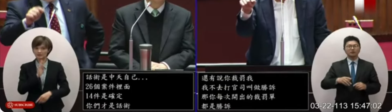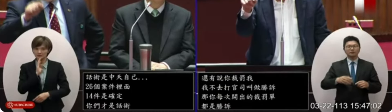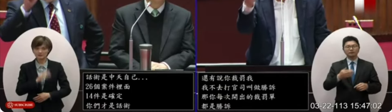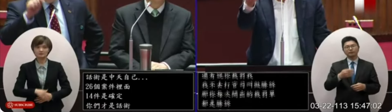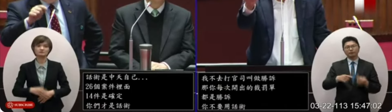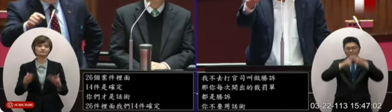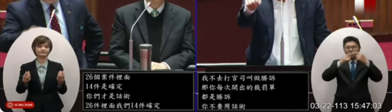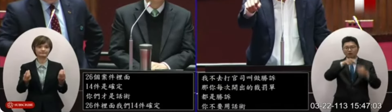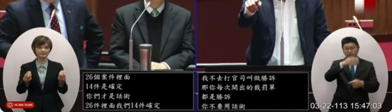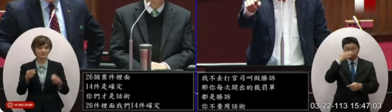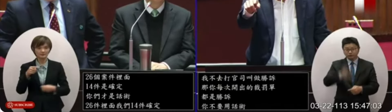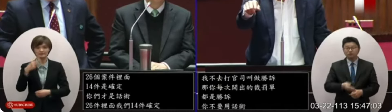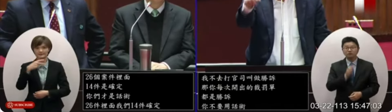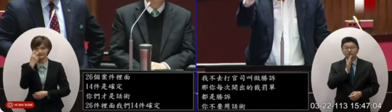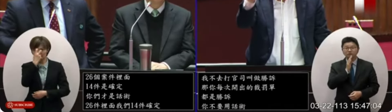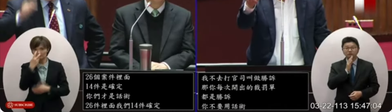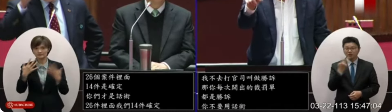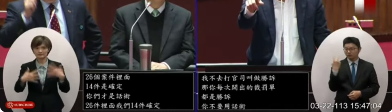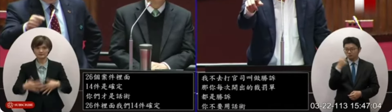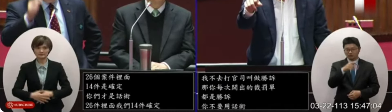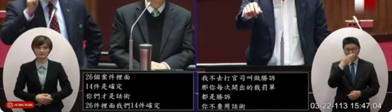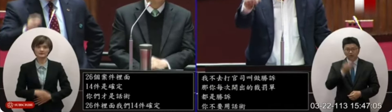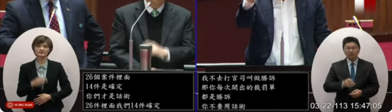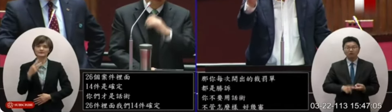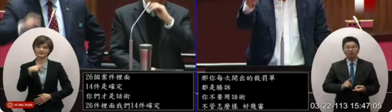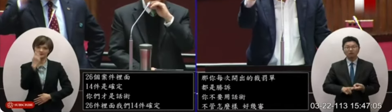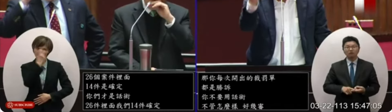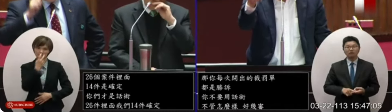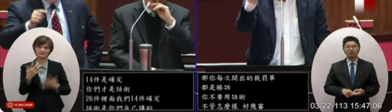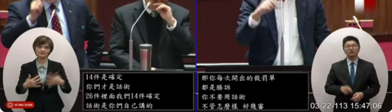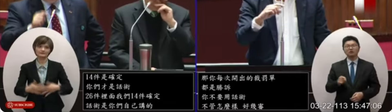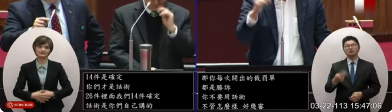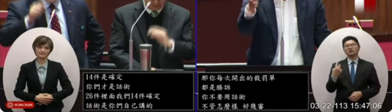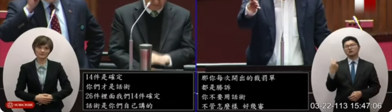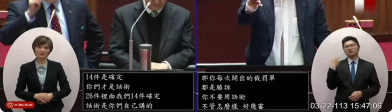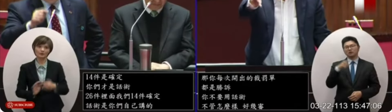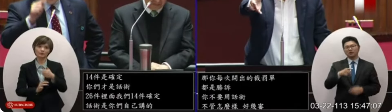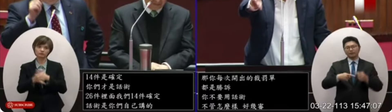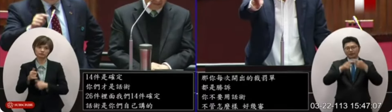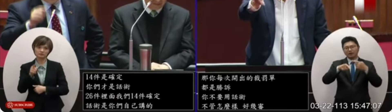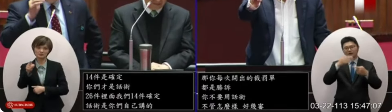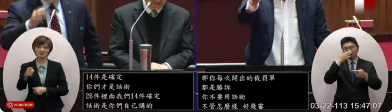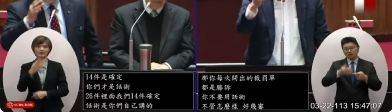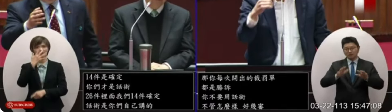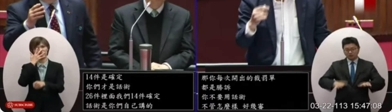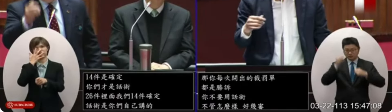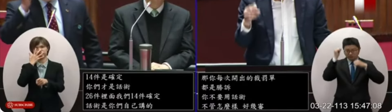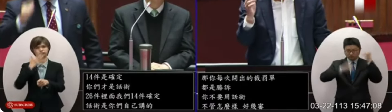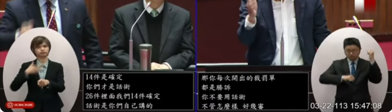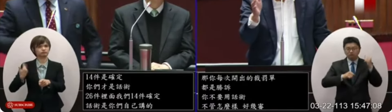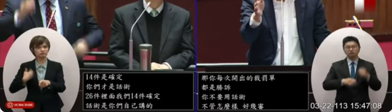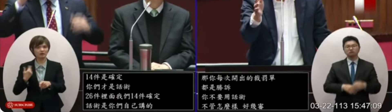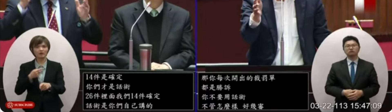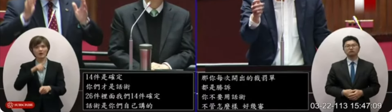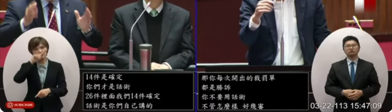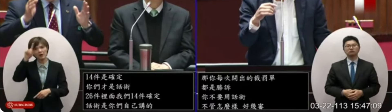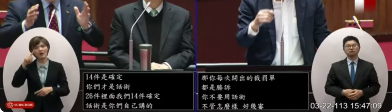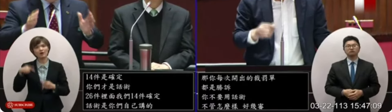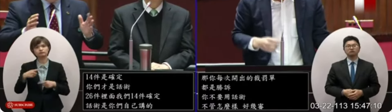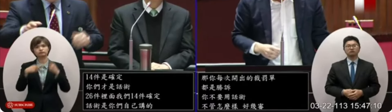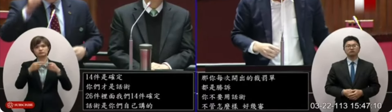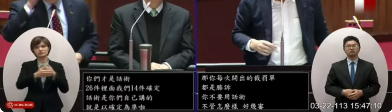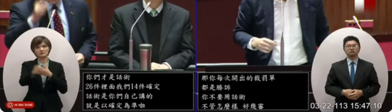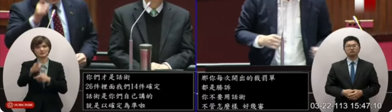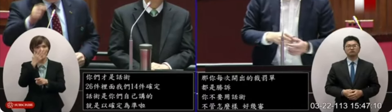在那一沒有沒有那一庭又敗訴了又敗訴了嗎你那一庭又敗訴委員你不瞄解訴訟程序嗎早